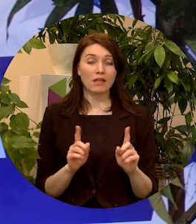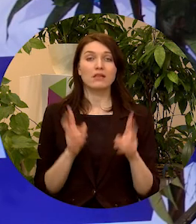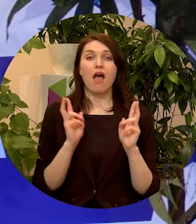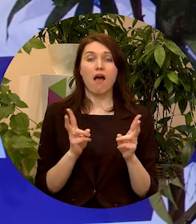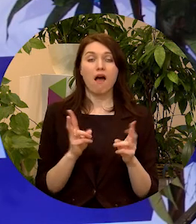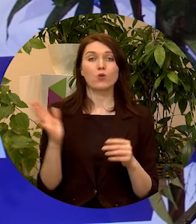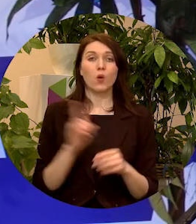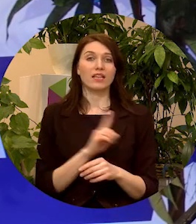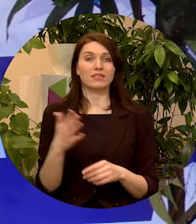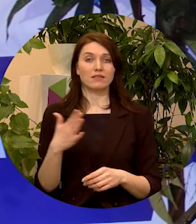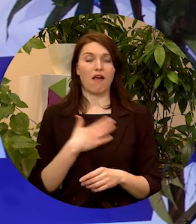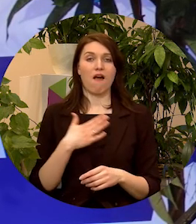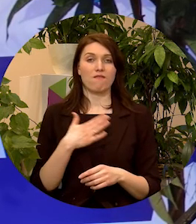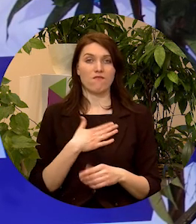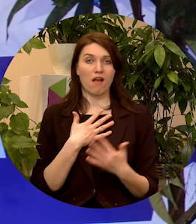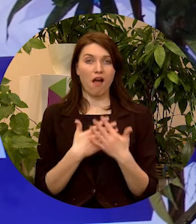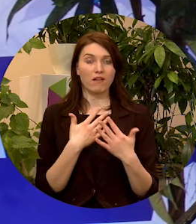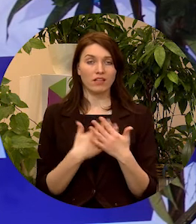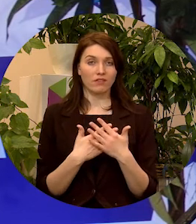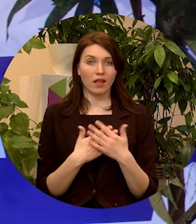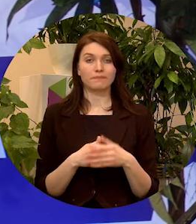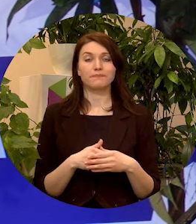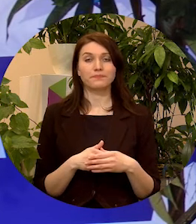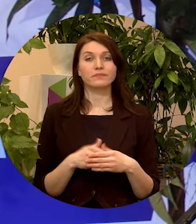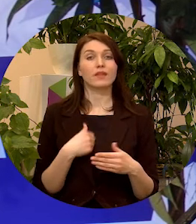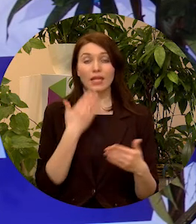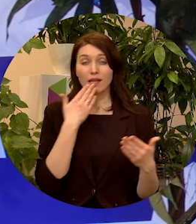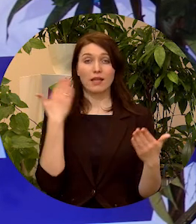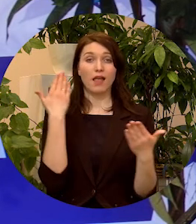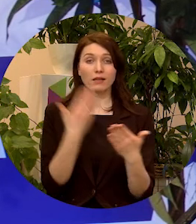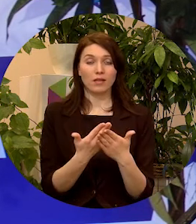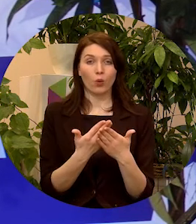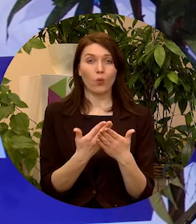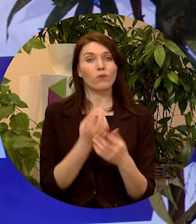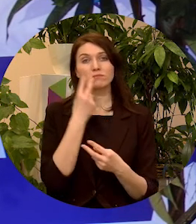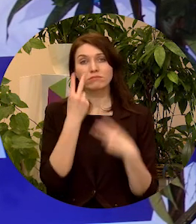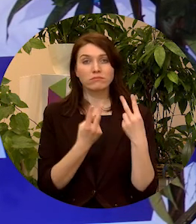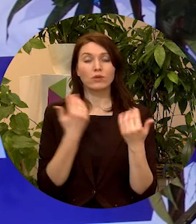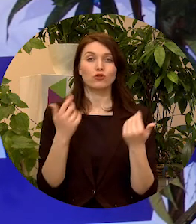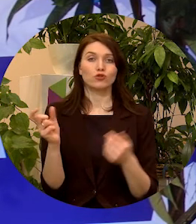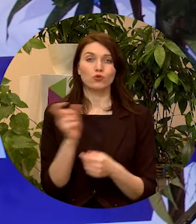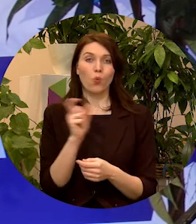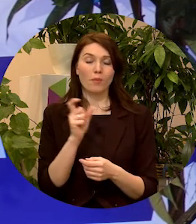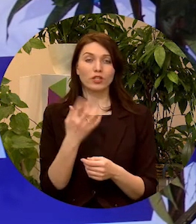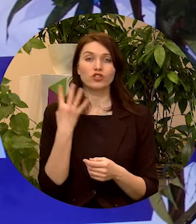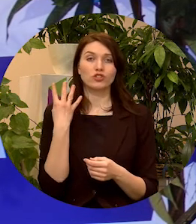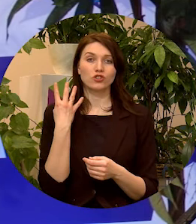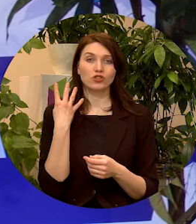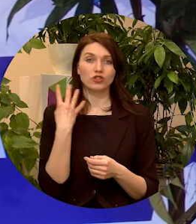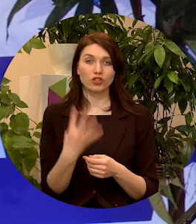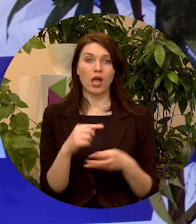nonāk līdz savai aktivitātei. Es ieteiktu lūkoties šobrīd četru